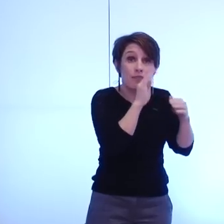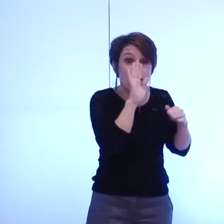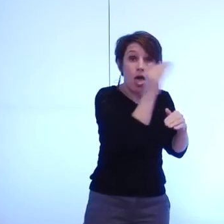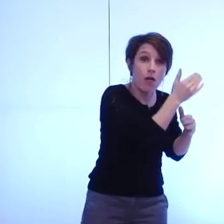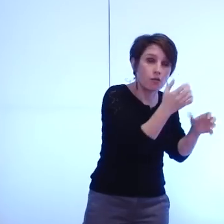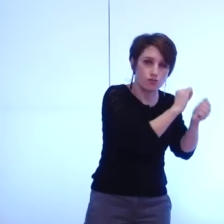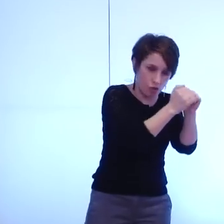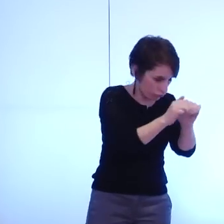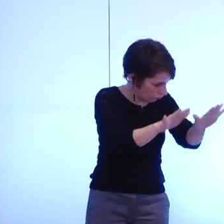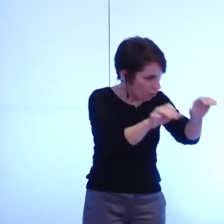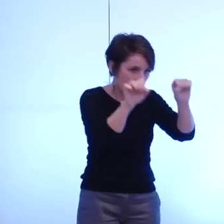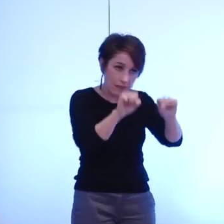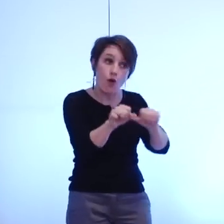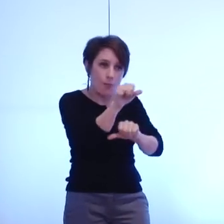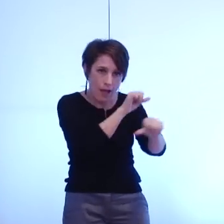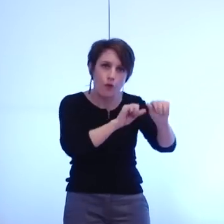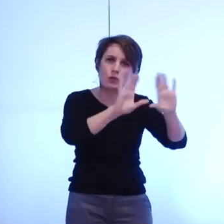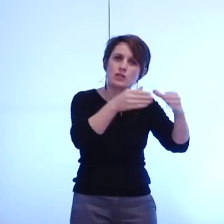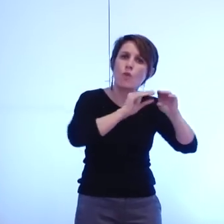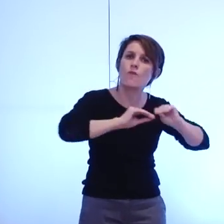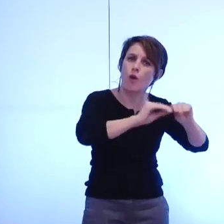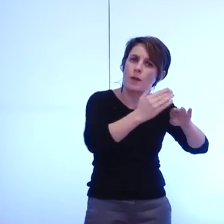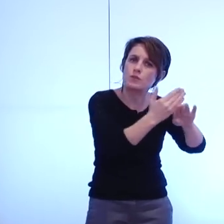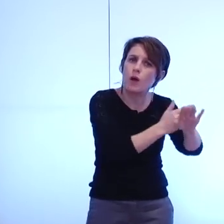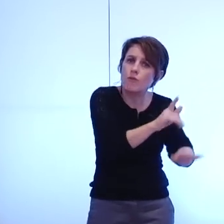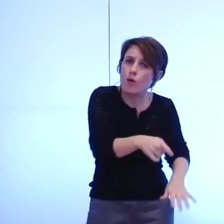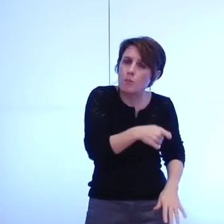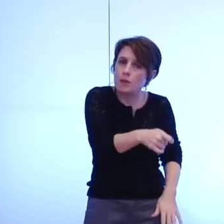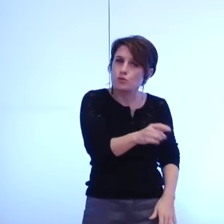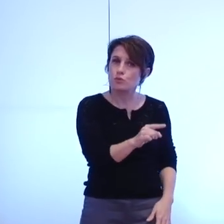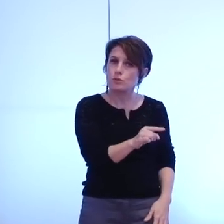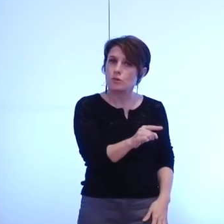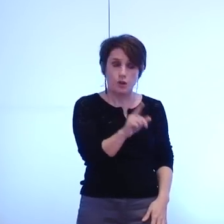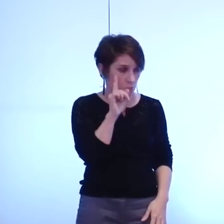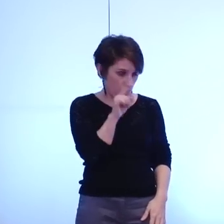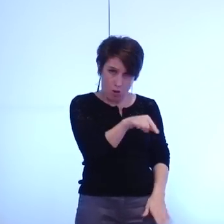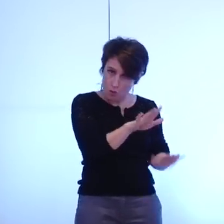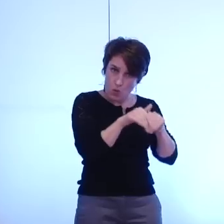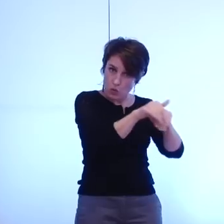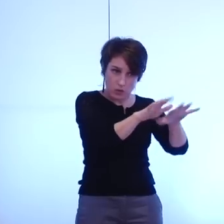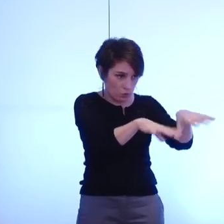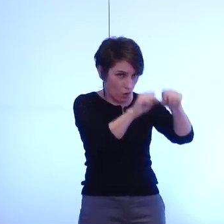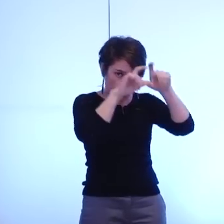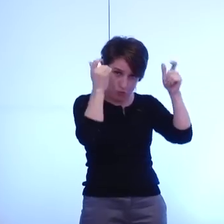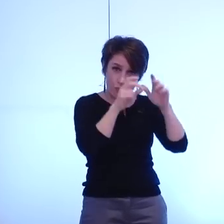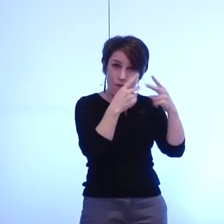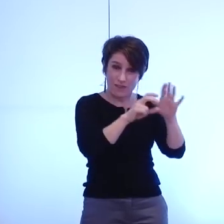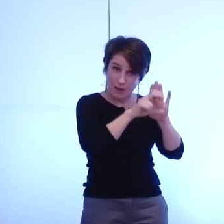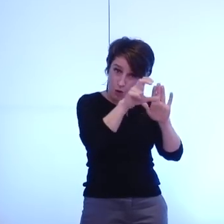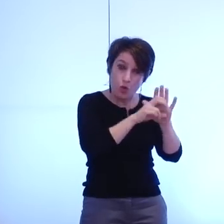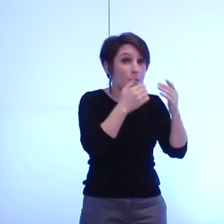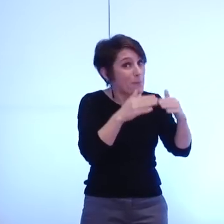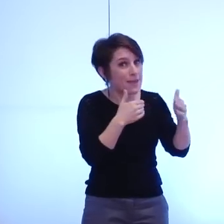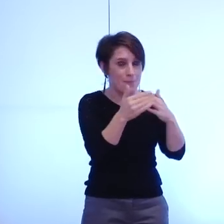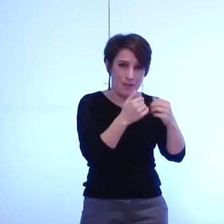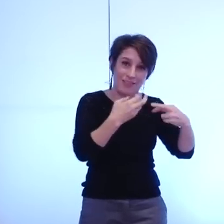période de formation si cela était nécessaire puisque effectivement ils restaient au sein des effectifs de la ville de Grenoble mais pour ne plus faire de